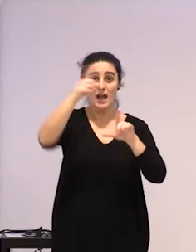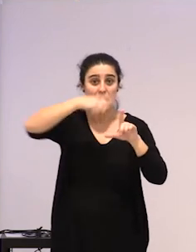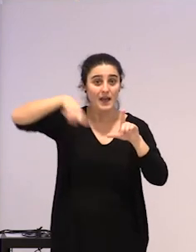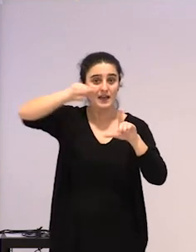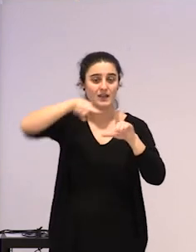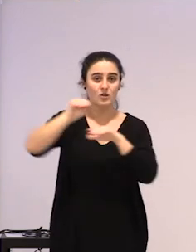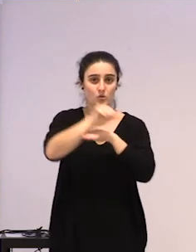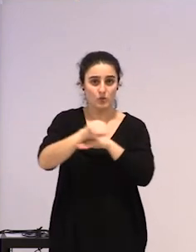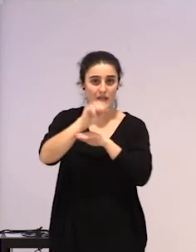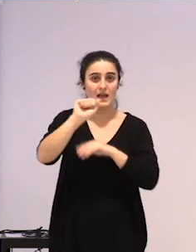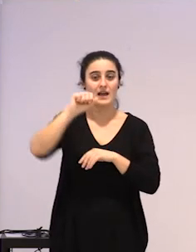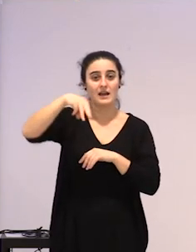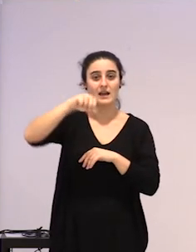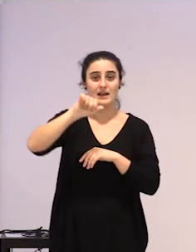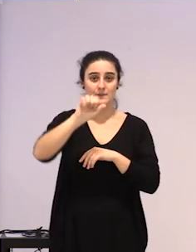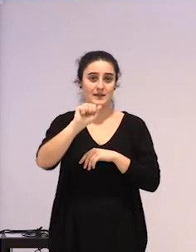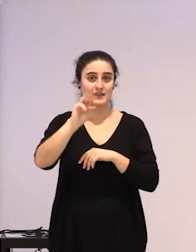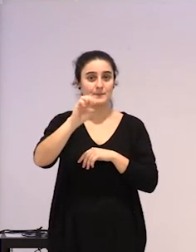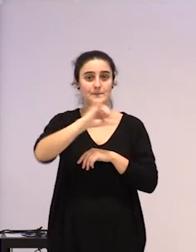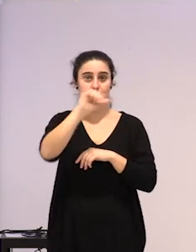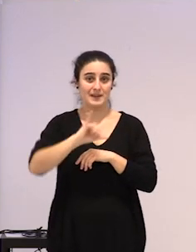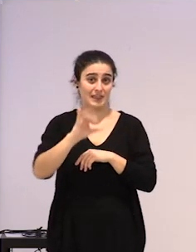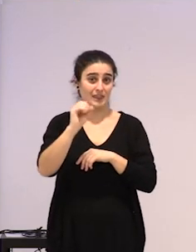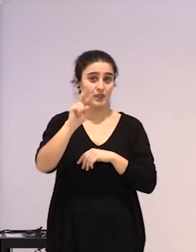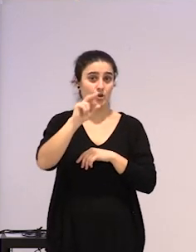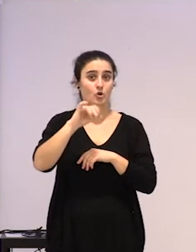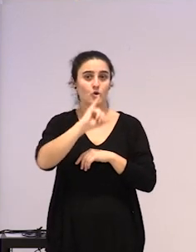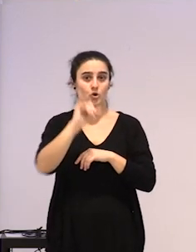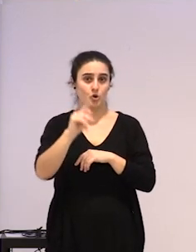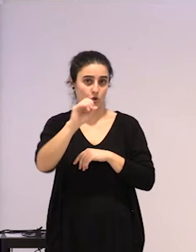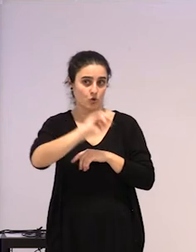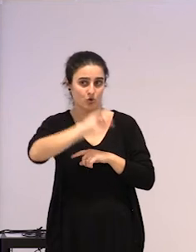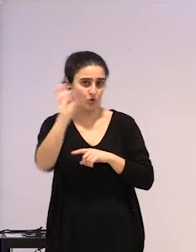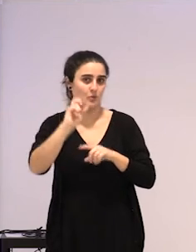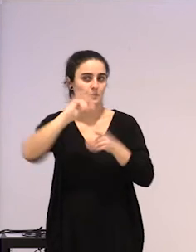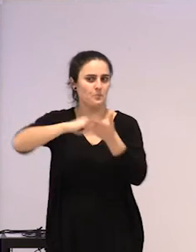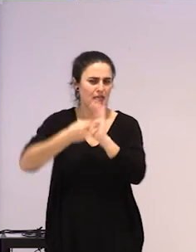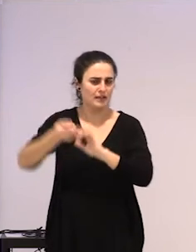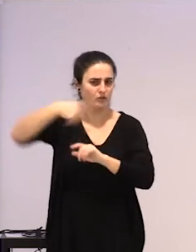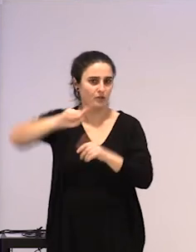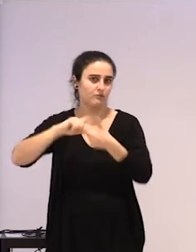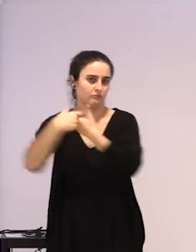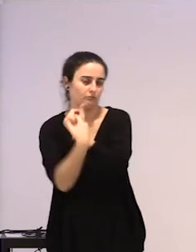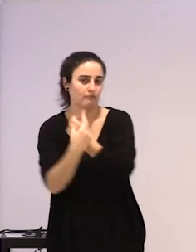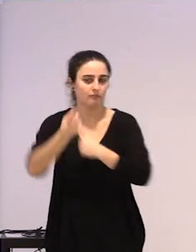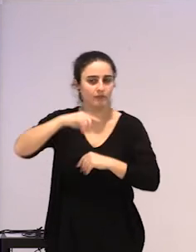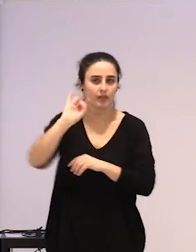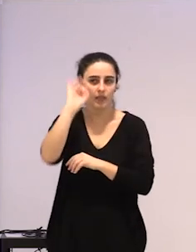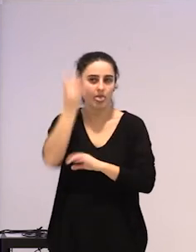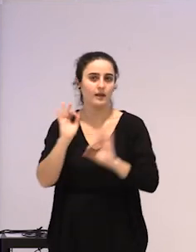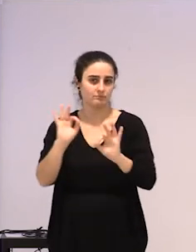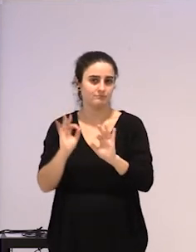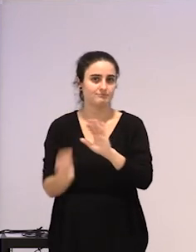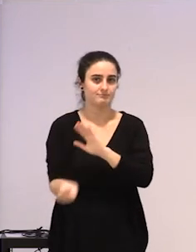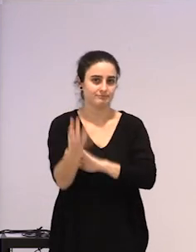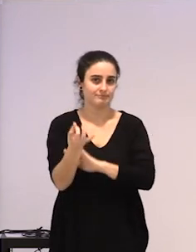Amaia Perez Orozko Silvia Piriz eta beste batzuk egon ginene proiektu txobatean, piskatidea aterazen hortik.